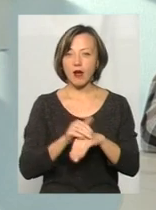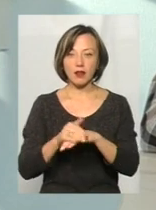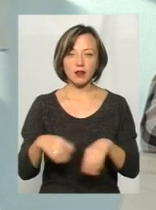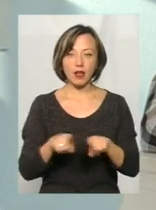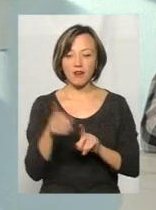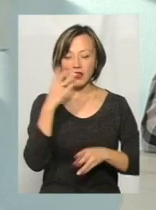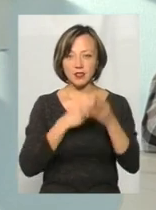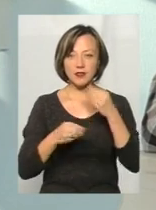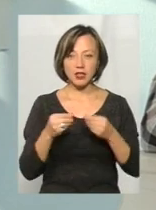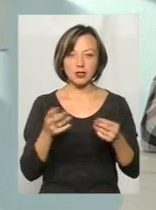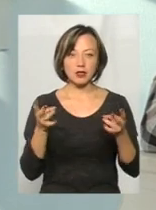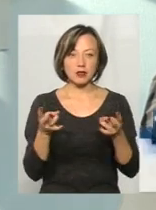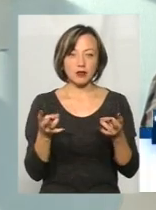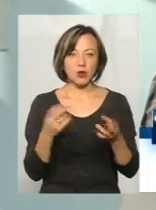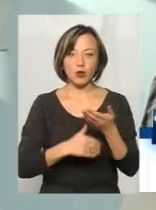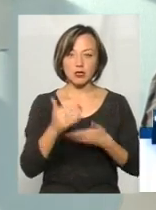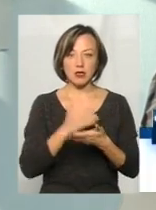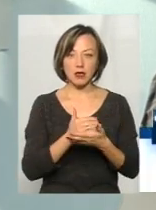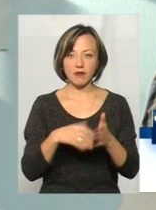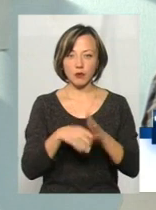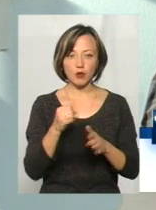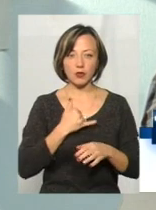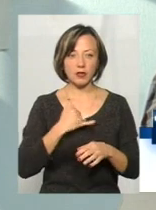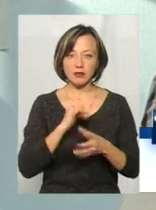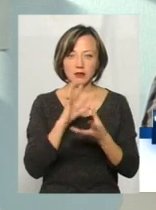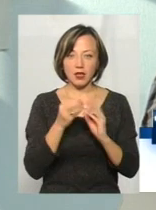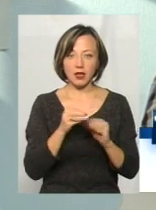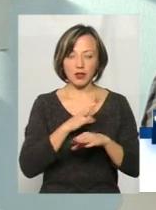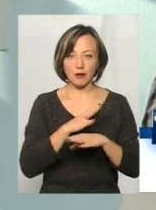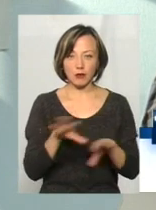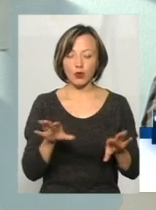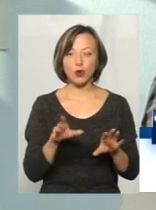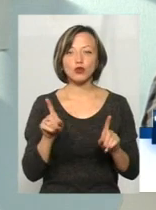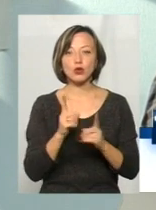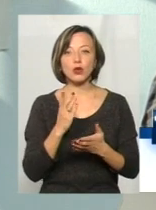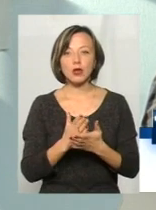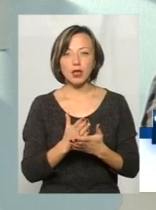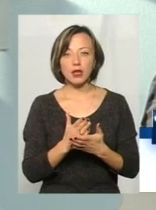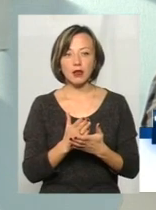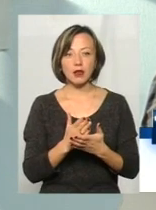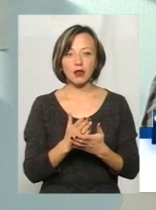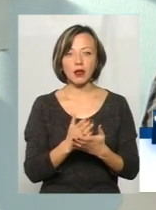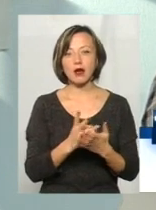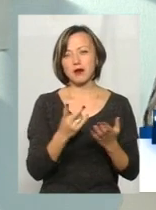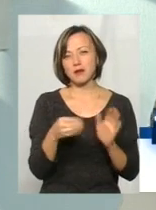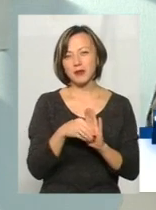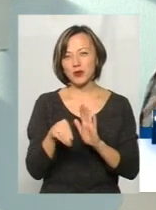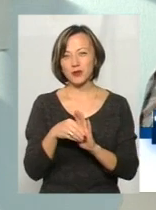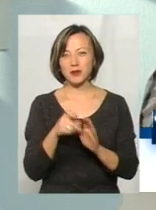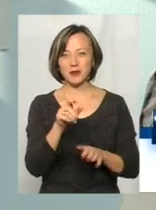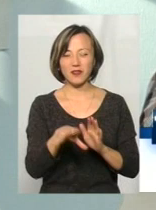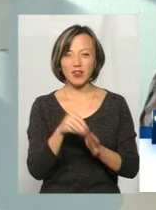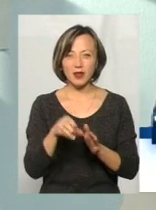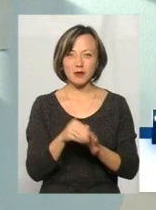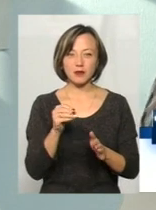фальсифікацій, прям останні вибори у нас взагалі не спостерігаються. Те, що є непрямі підкупи виборців, лоялізація